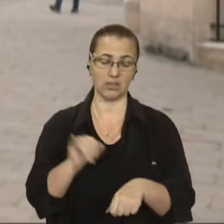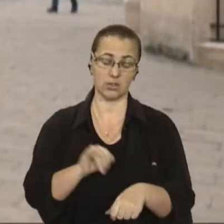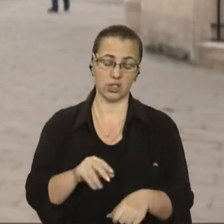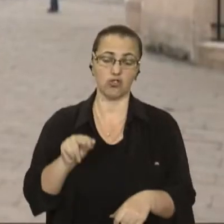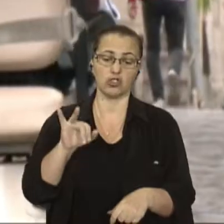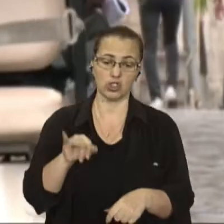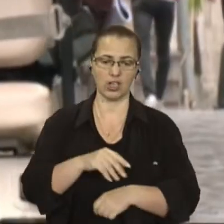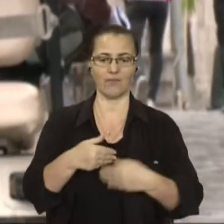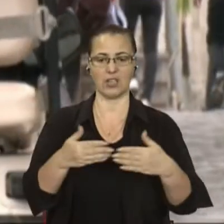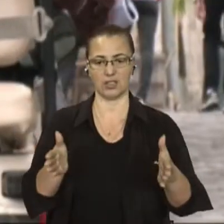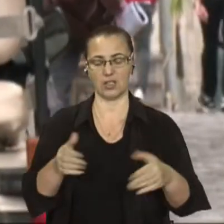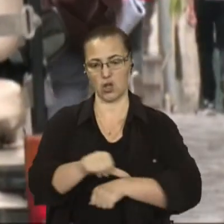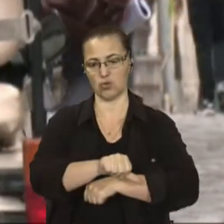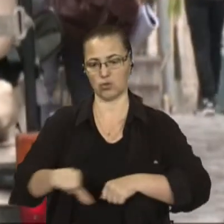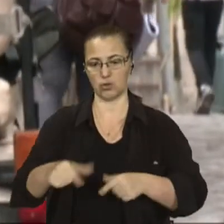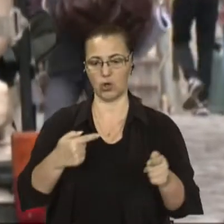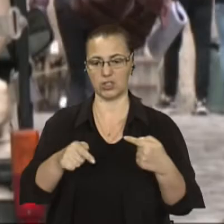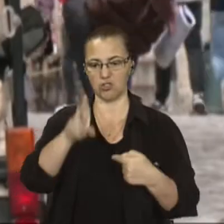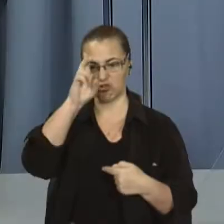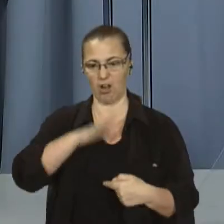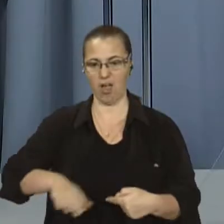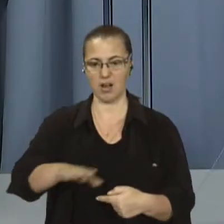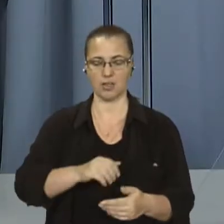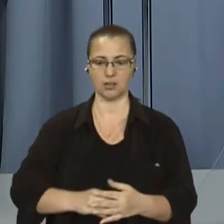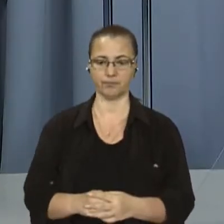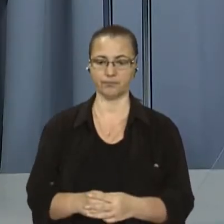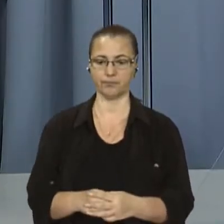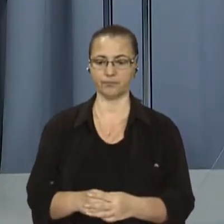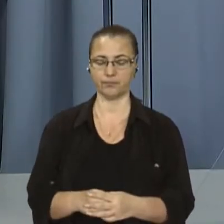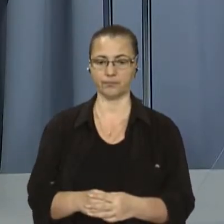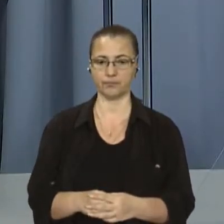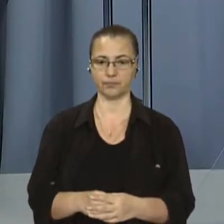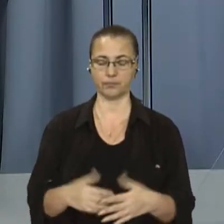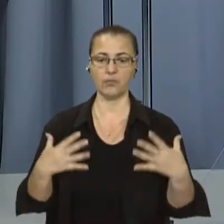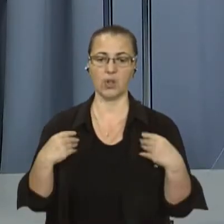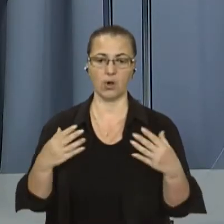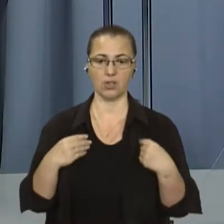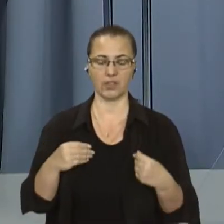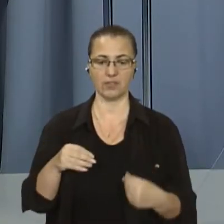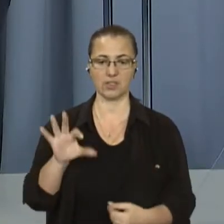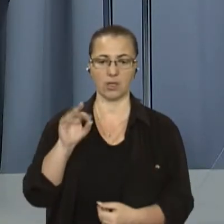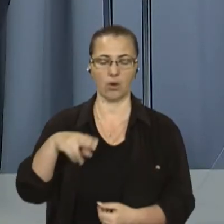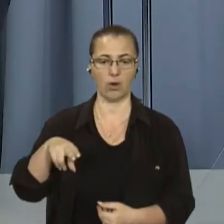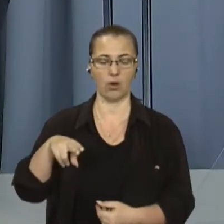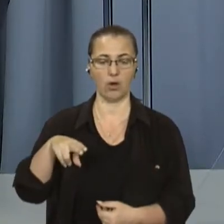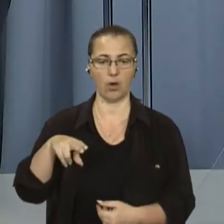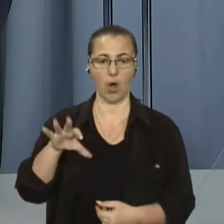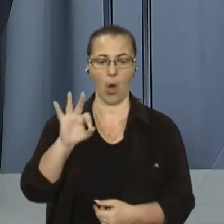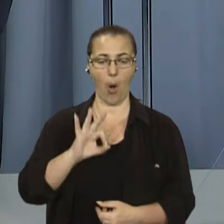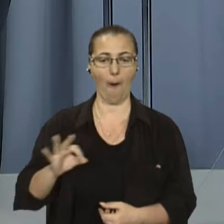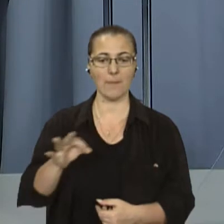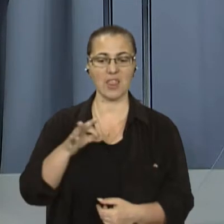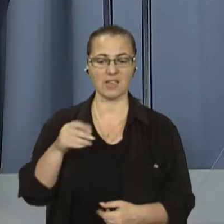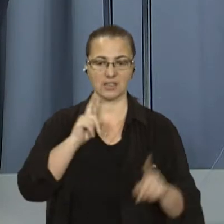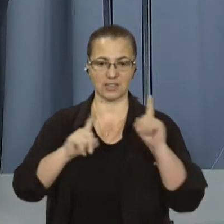Ірина Мочульська, Олег Реп, новини на Суспільному, Львів. У Львівській облраді спалах коронавірусу там,